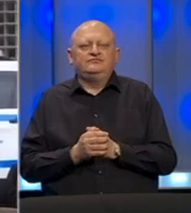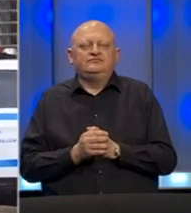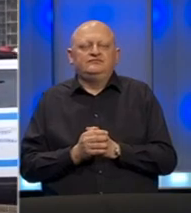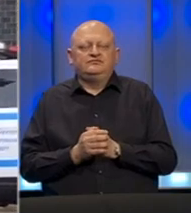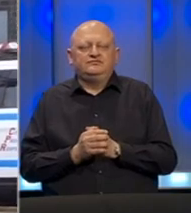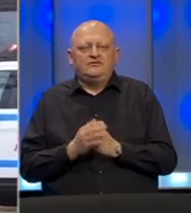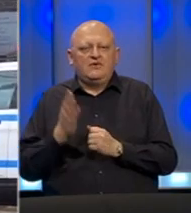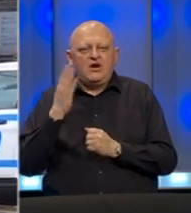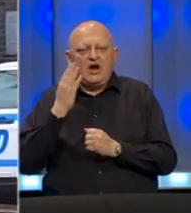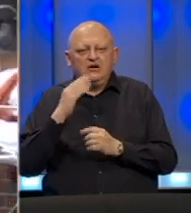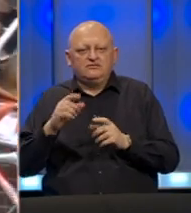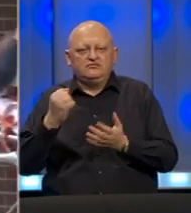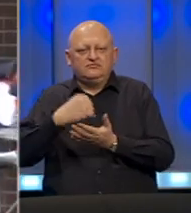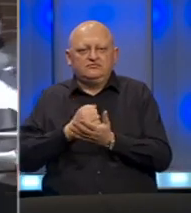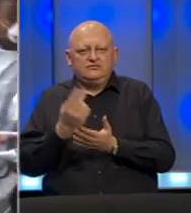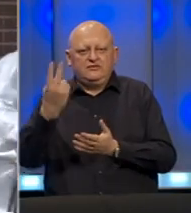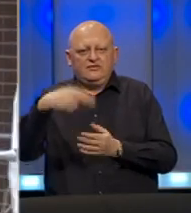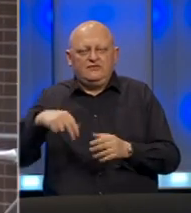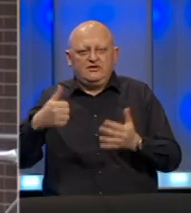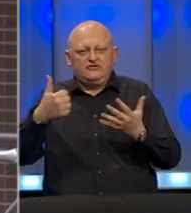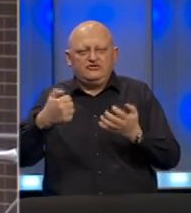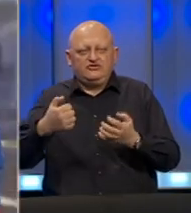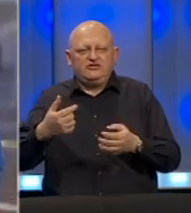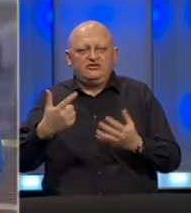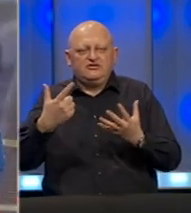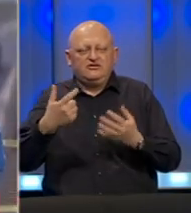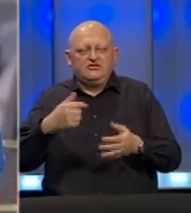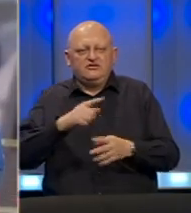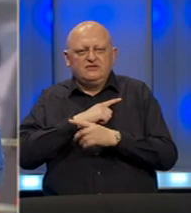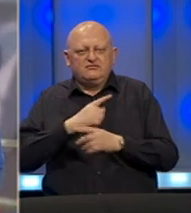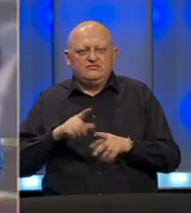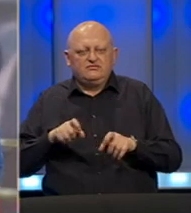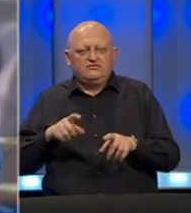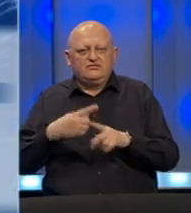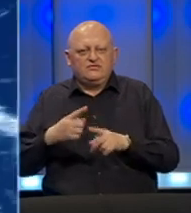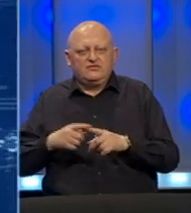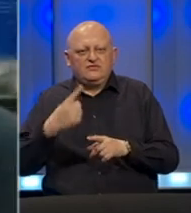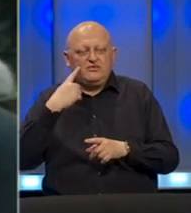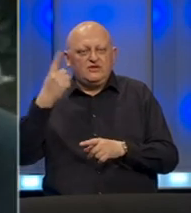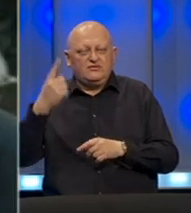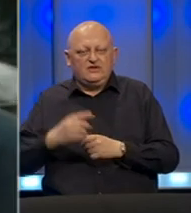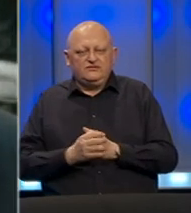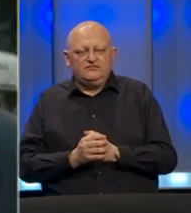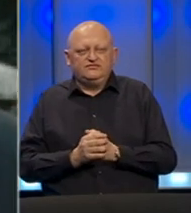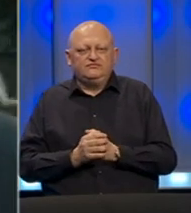U Americi je registrovano 2600 smrtnih slučajeva od COVID-19 u samo jednom danu.